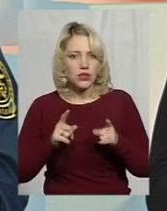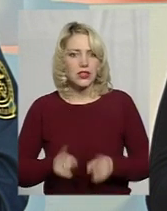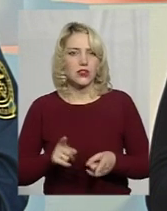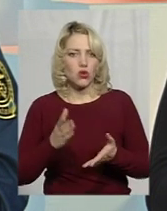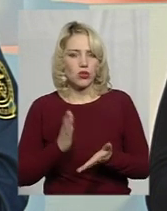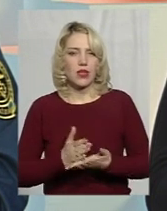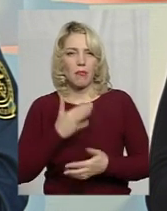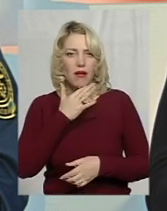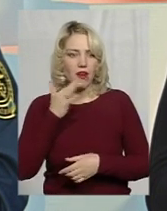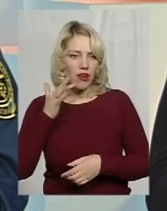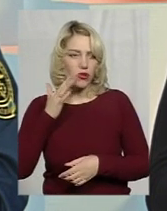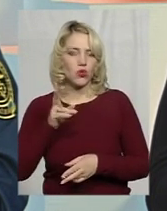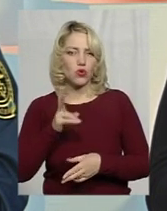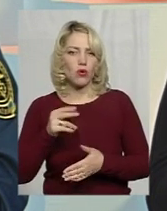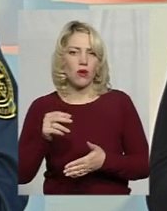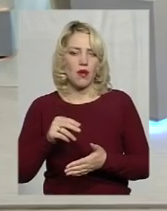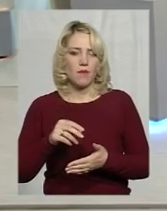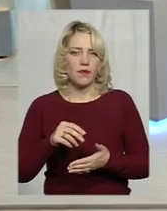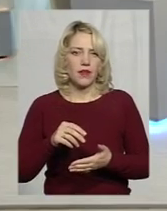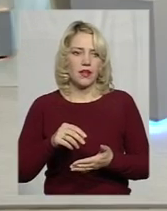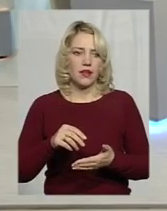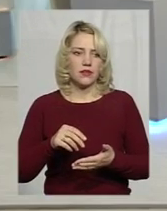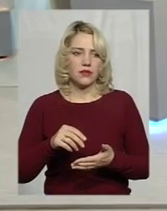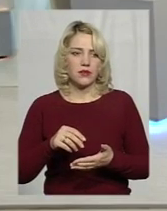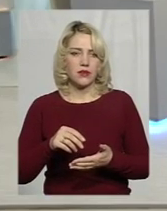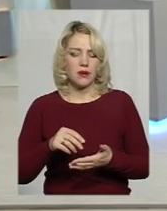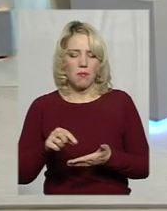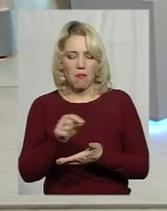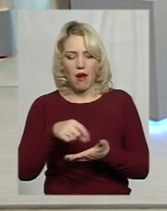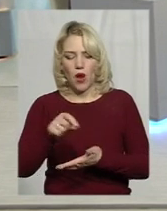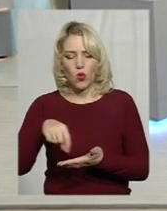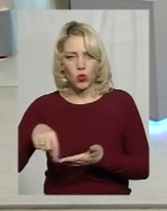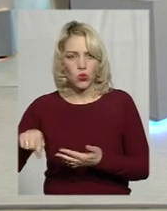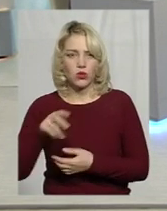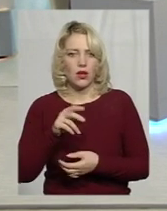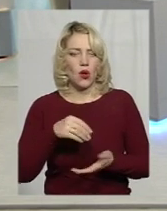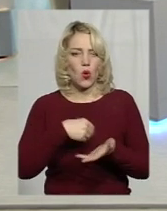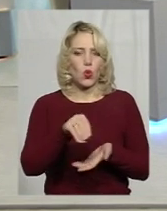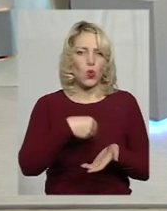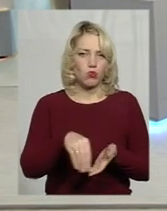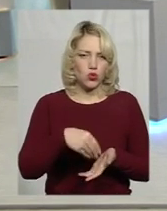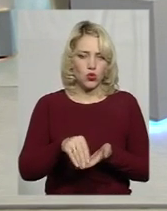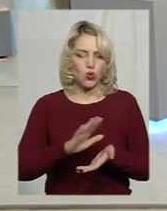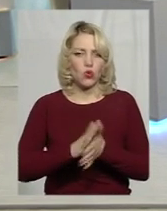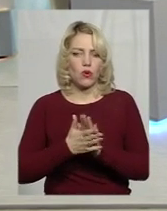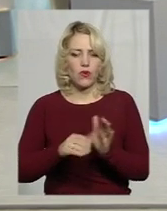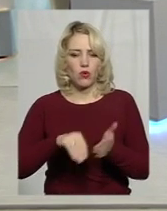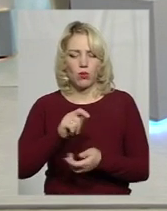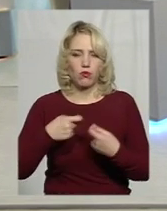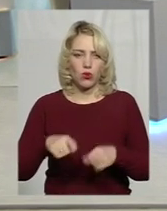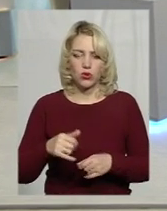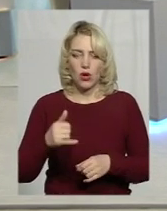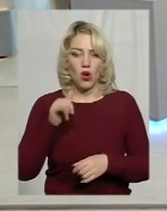багато, які малюють купчуючі, договір купівлі-продажу. що зараз з собою їх